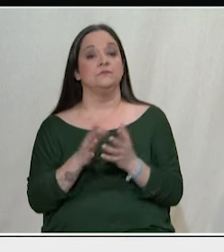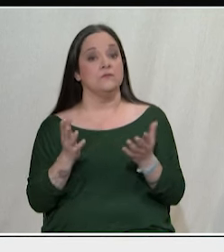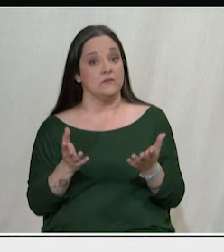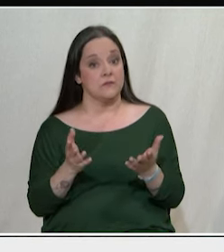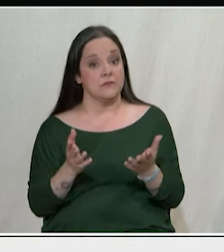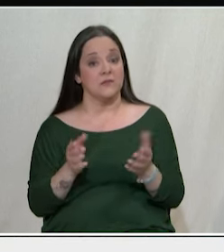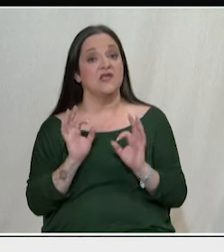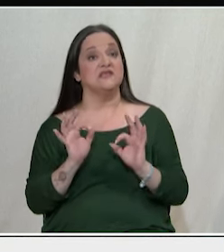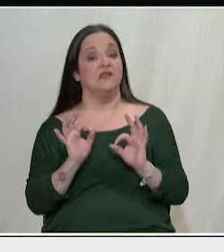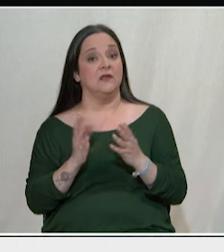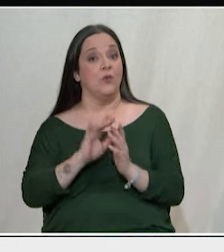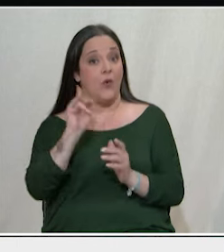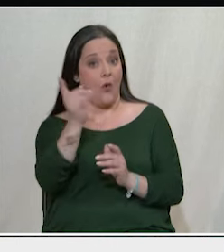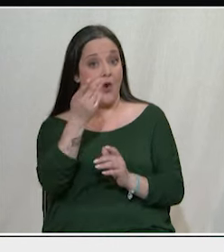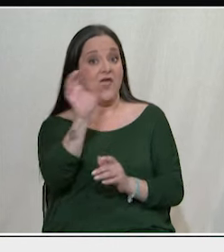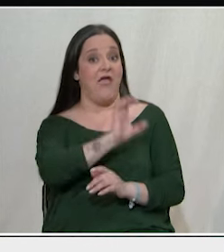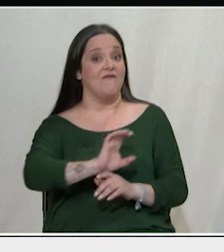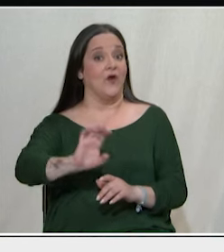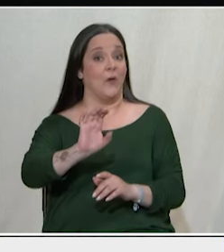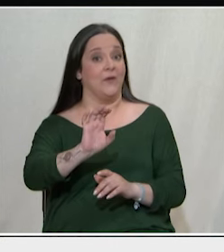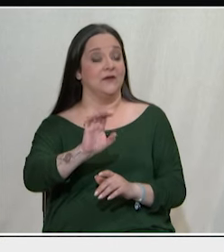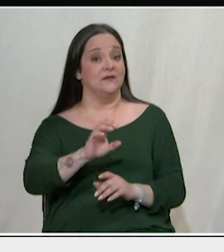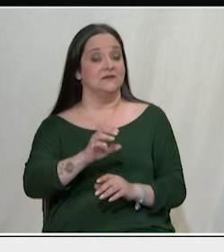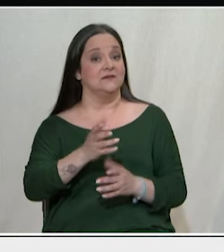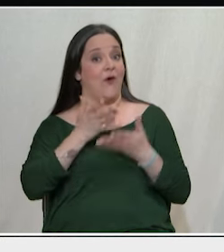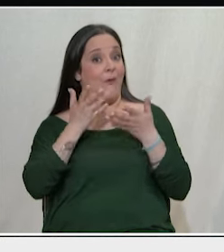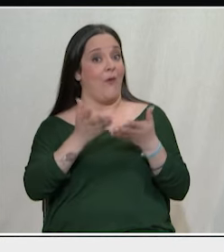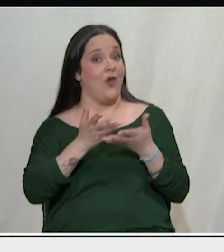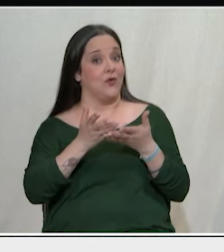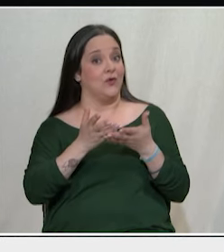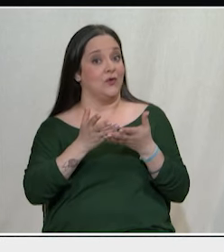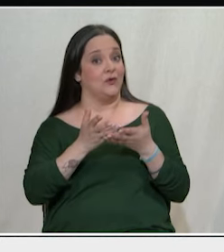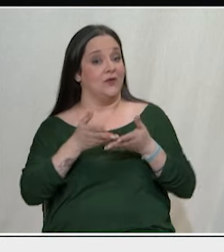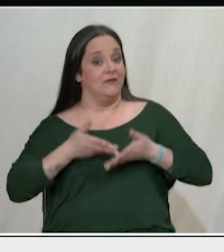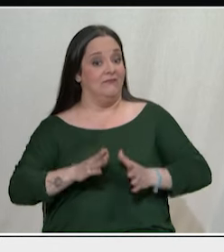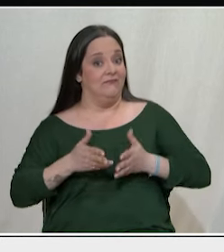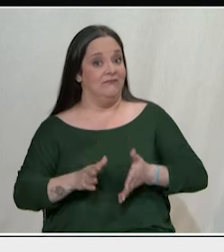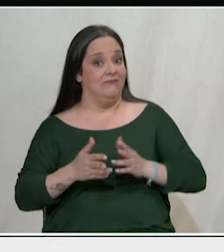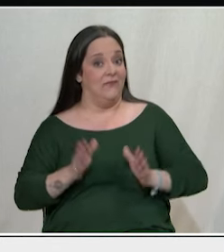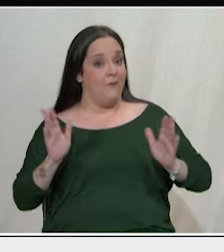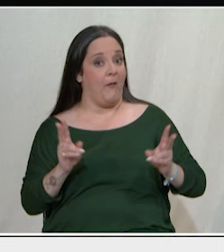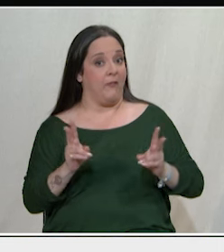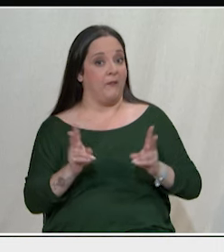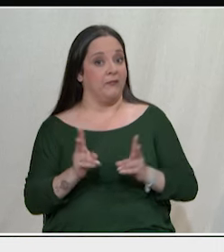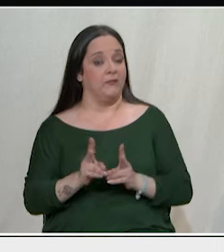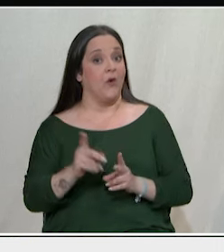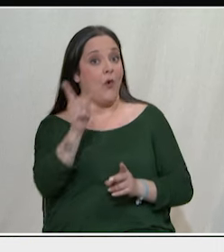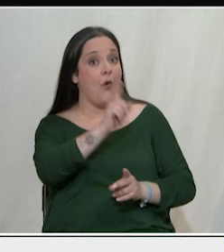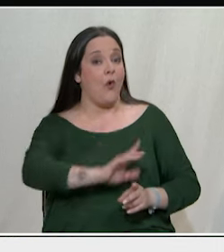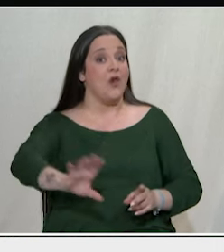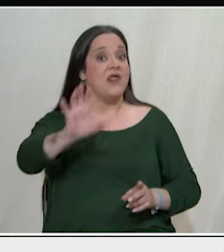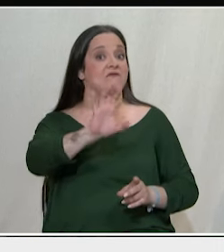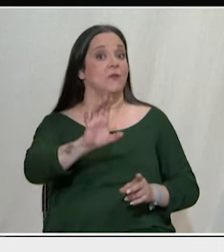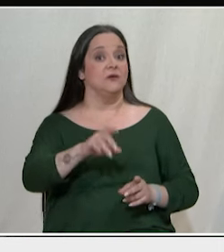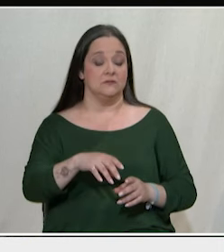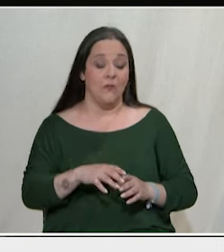συνθήκες που όλη η Ευρώπη ομολογεί διάρκως τη δημογραφική της παρακμή. Ναι, είναι με τεράστιο